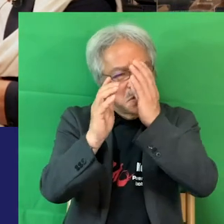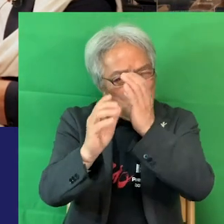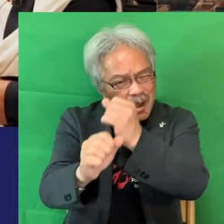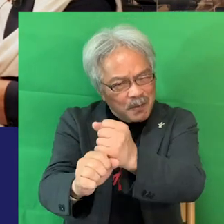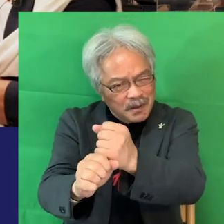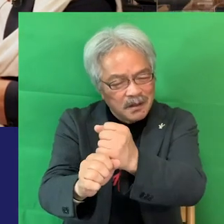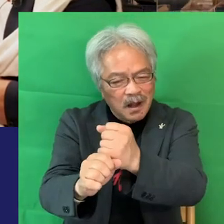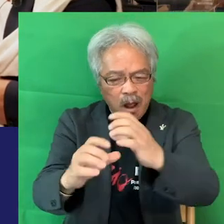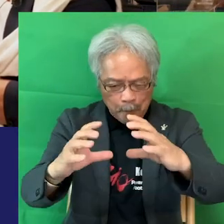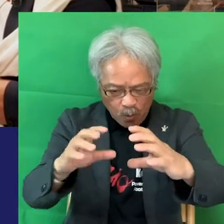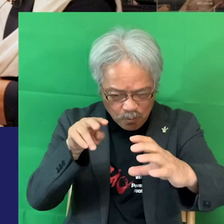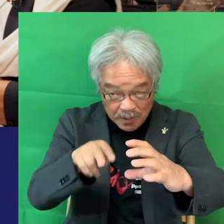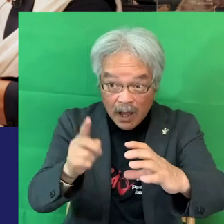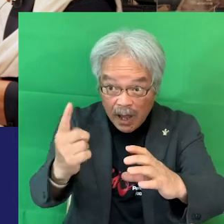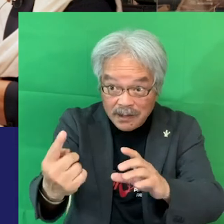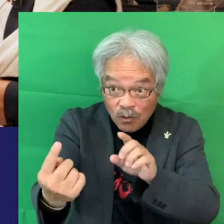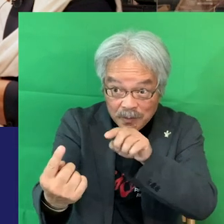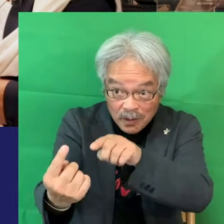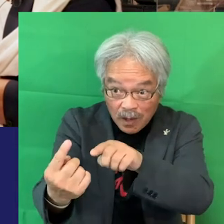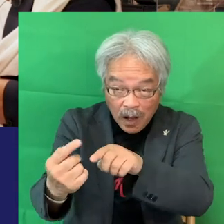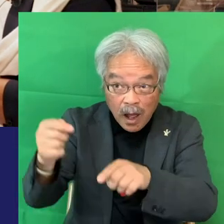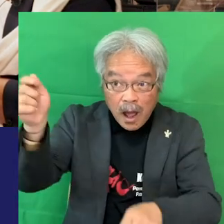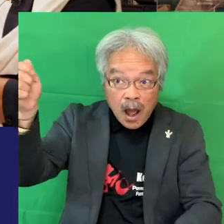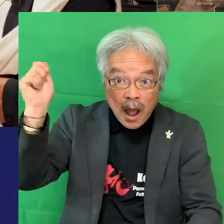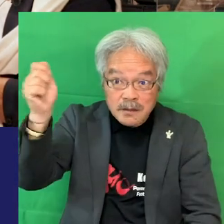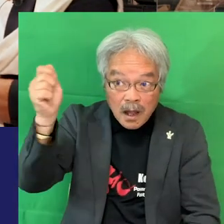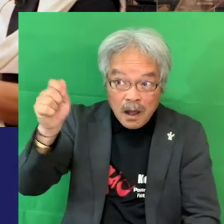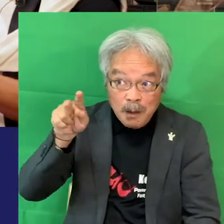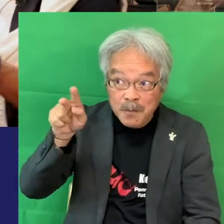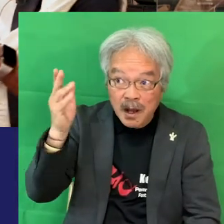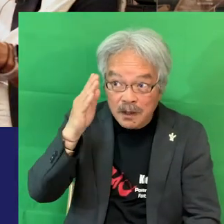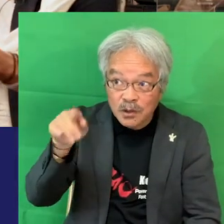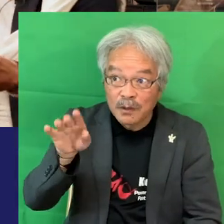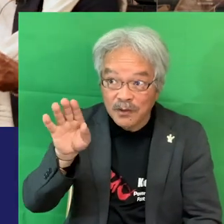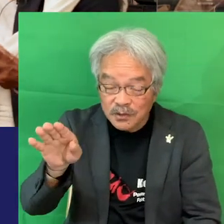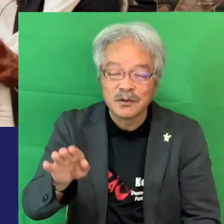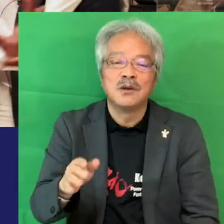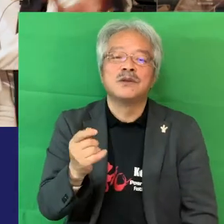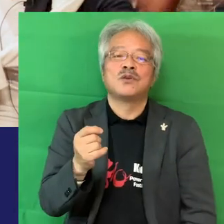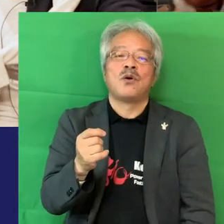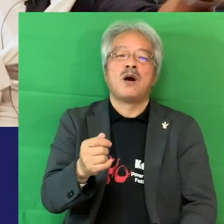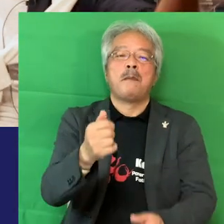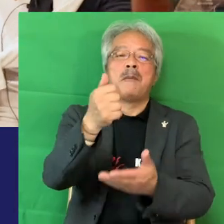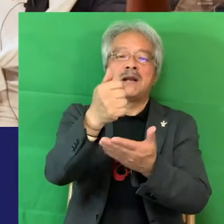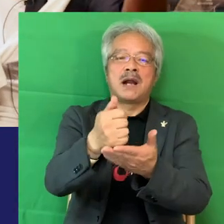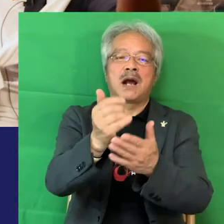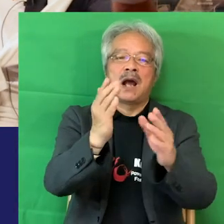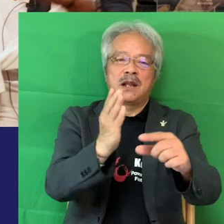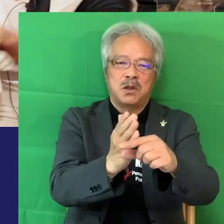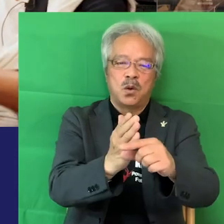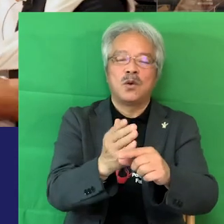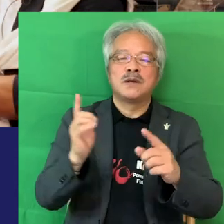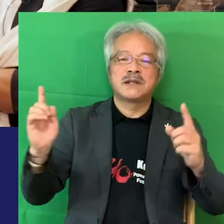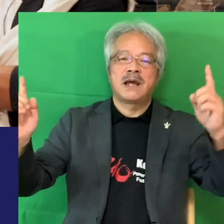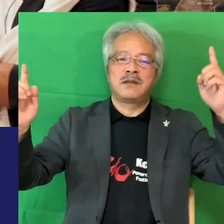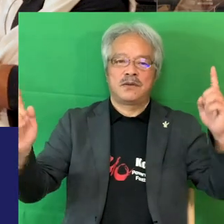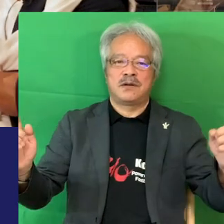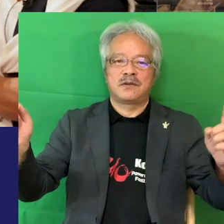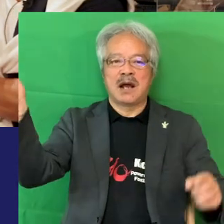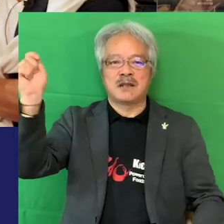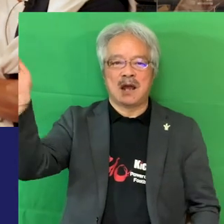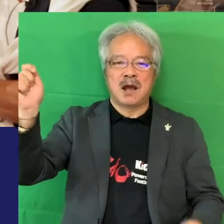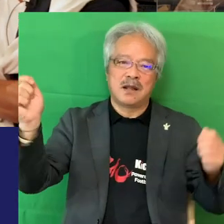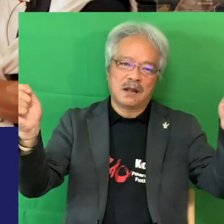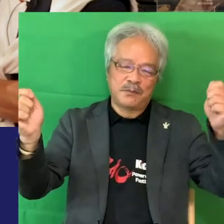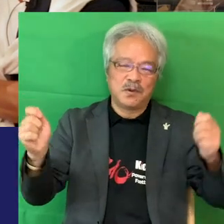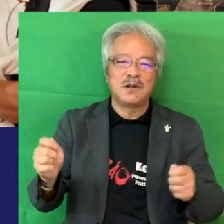ボール見たり相手を見たりしたら旗見えない時もあるんじゃないですか真ん中にいる人とサイドにいる人がいるので割